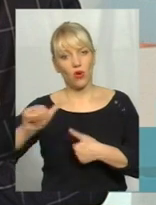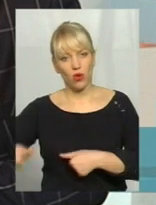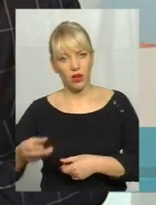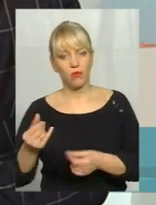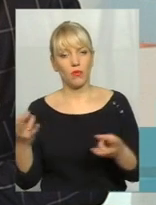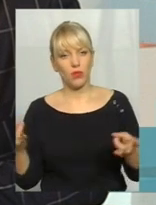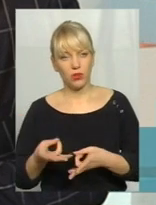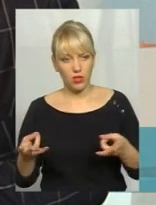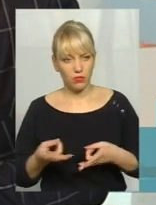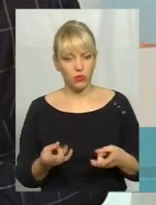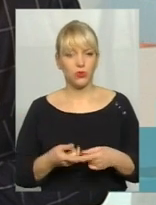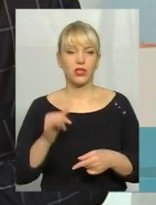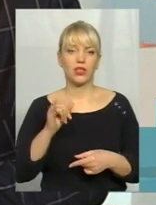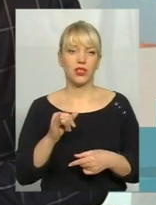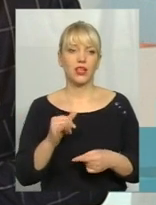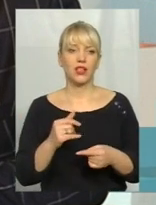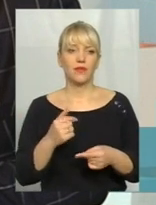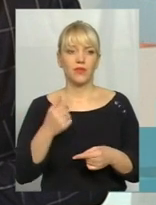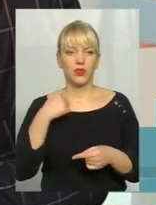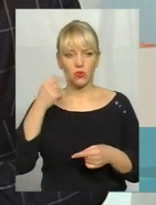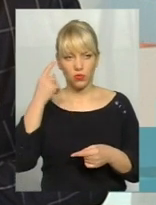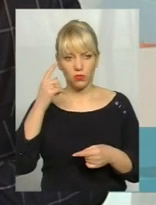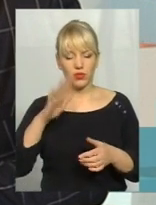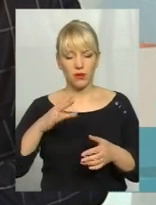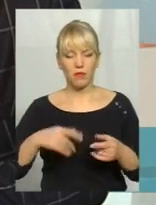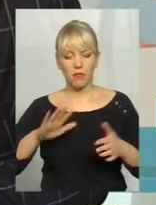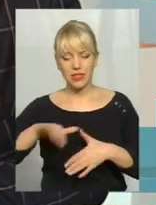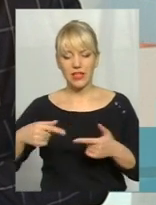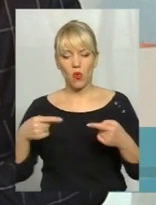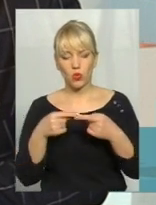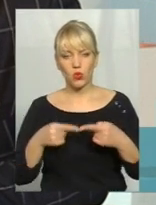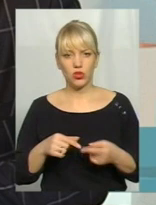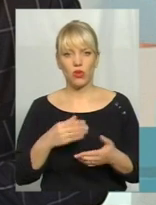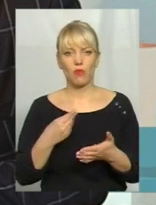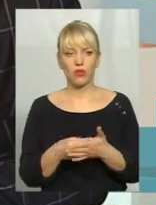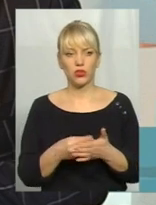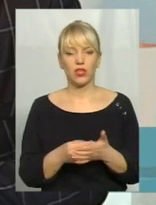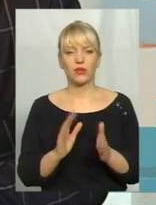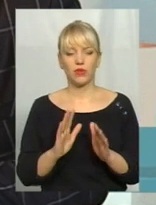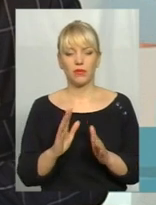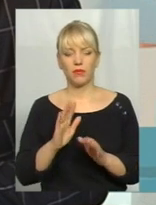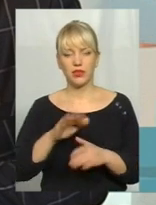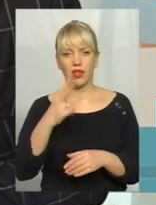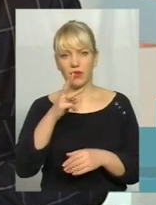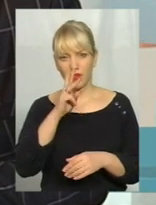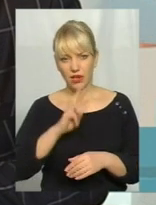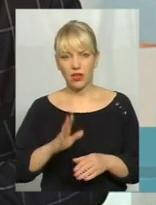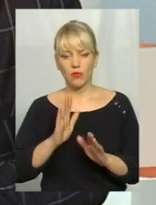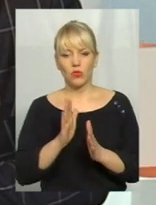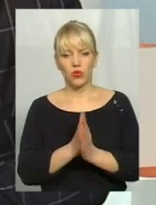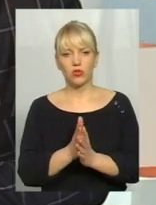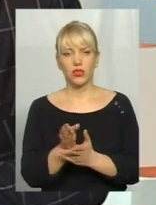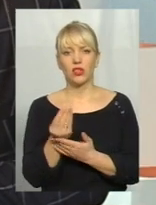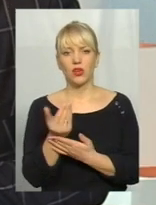І я так думаю, на весні, після уточнення бюджету за перший квартал, будемо просити гроші на